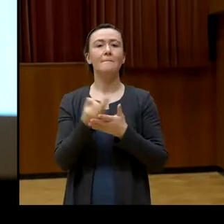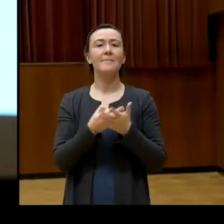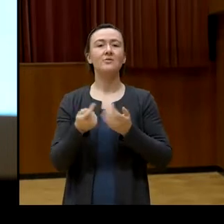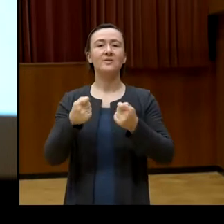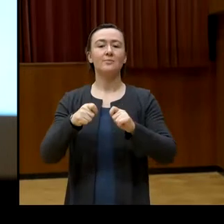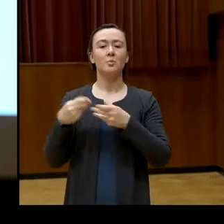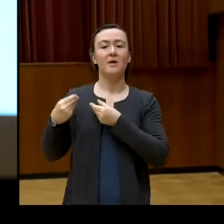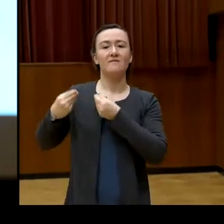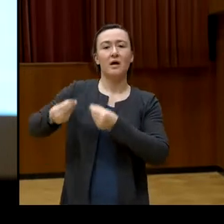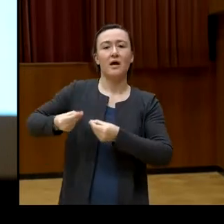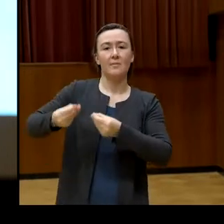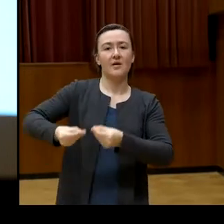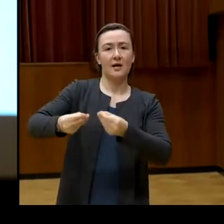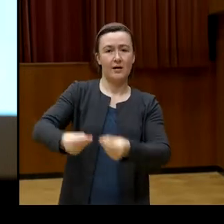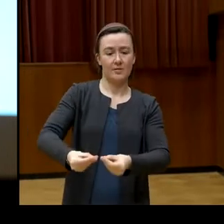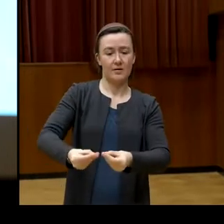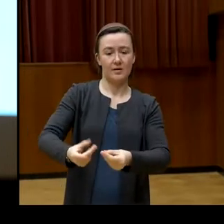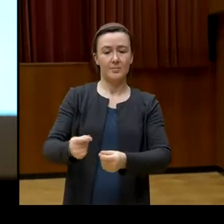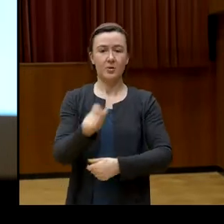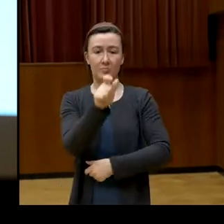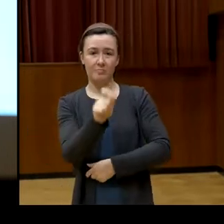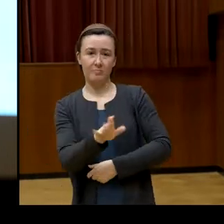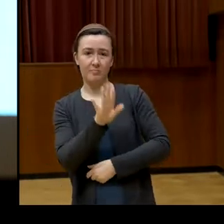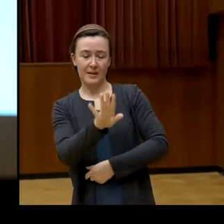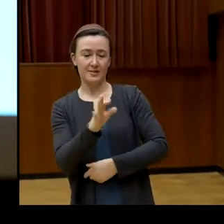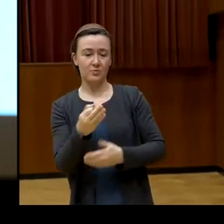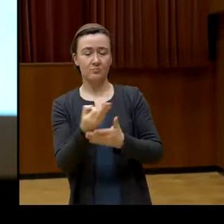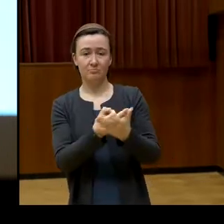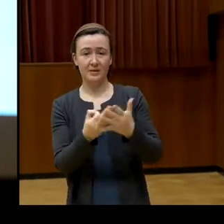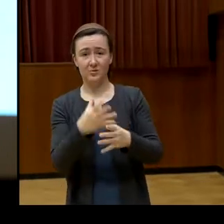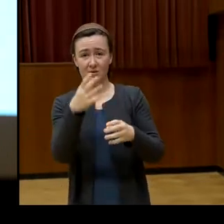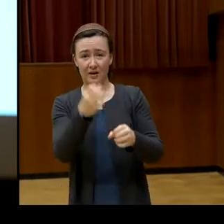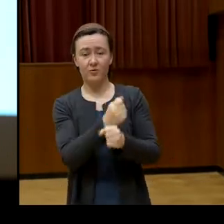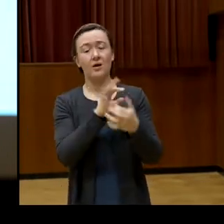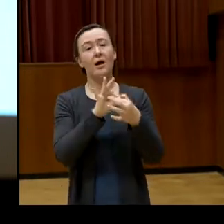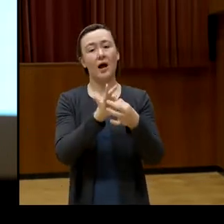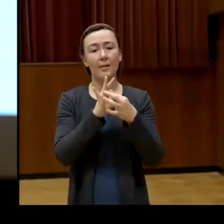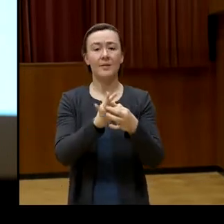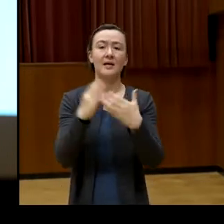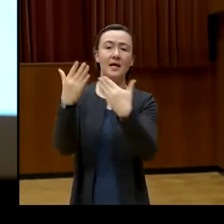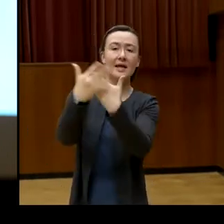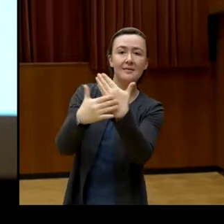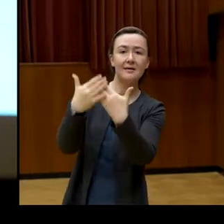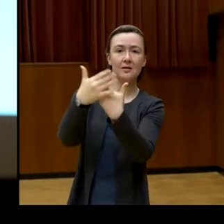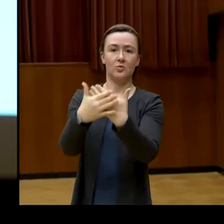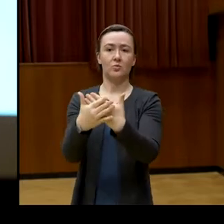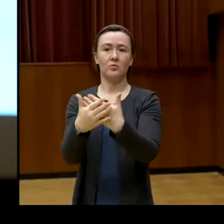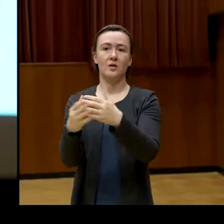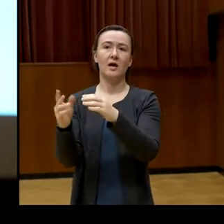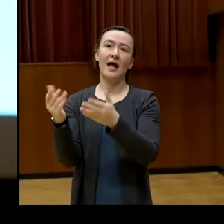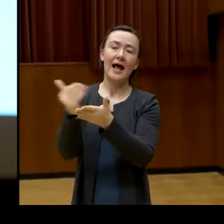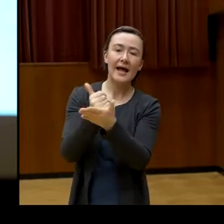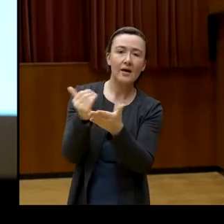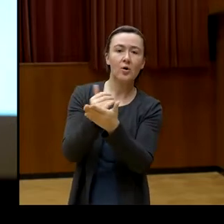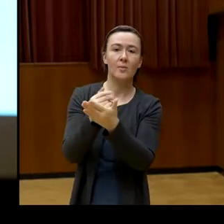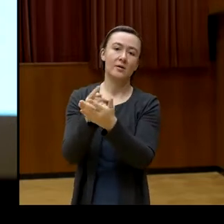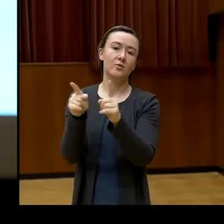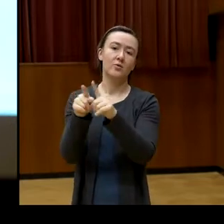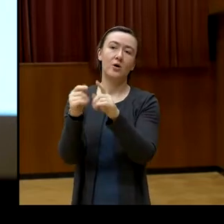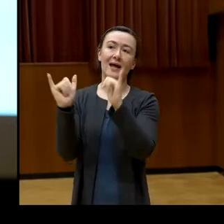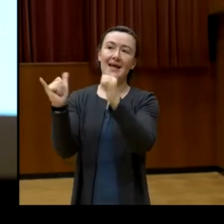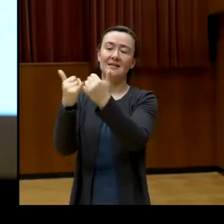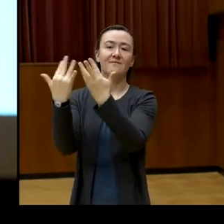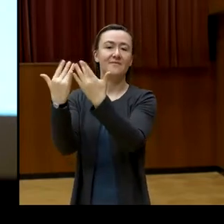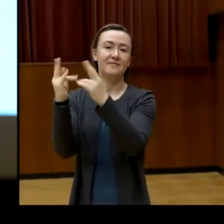Abhängigkeit des Bildungserfolgs, vom Bildungshintergrund, Einkommen bzw. den Unterstützungsleistungen der Eltern.